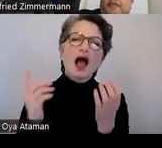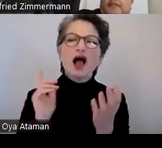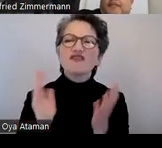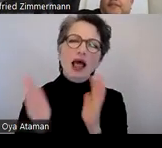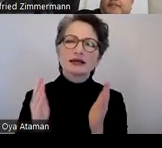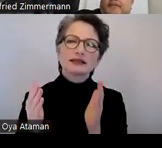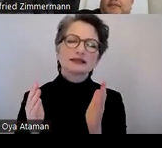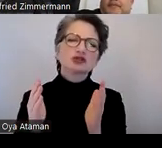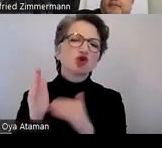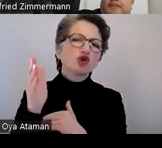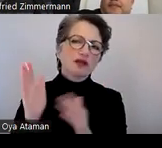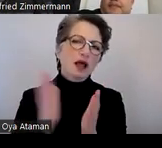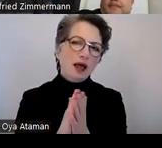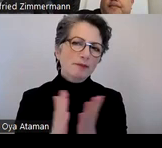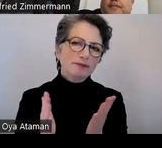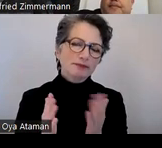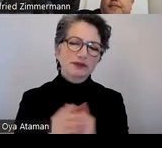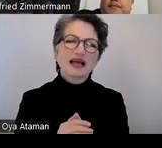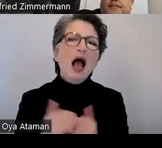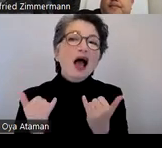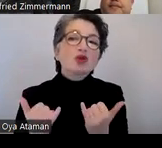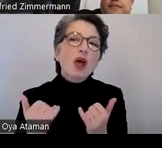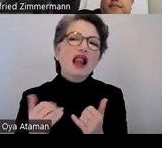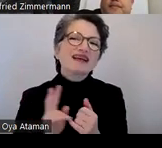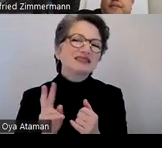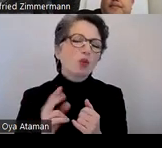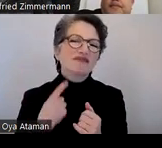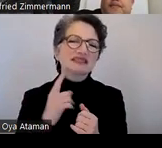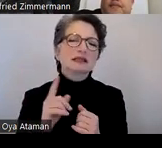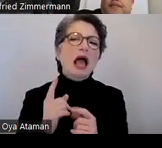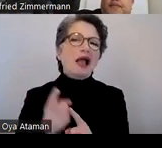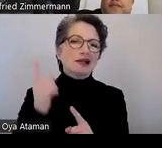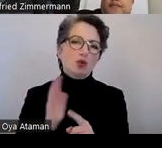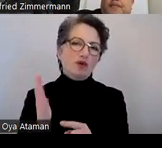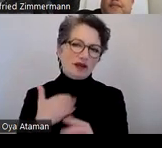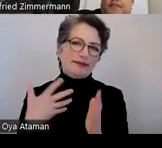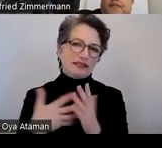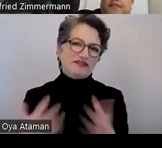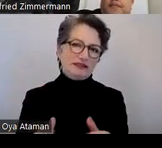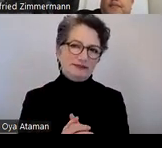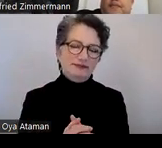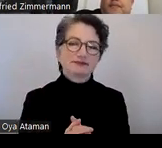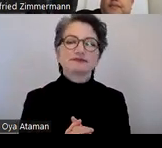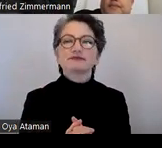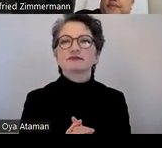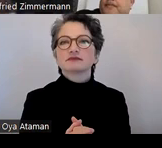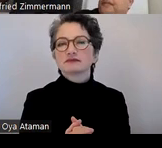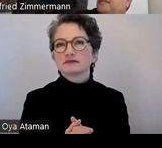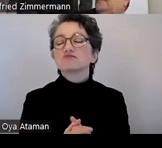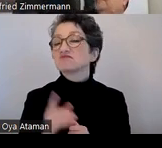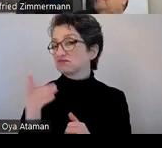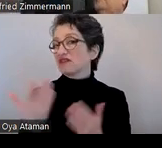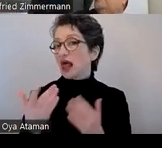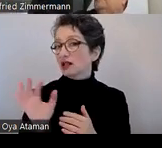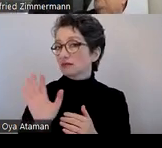noch in der Zukunft oder auch mit der aktuellen Version das weiß ich nicht ich habe es ungefähr vor einem Jahr getestet zum letzten Mal wäre das mal nicht ein Thema für